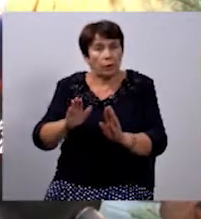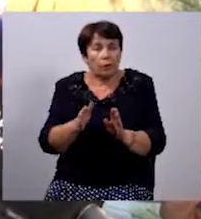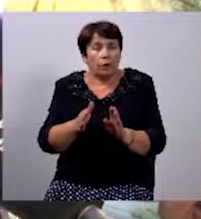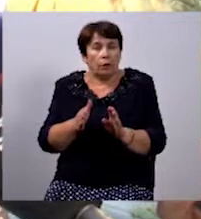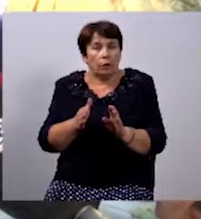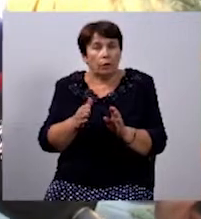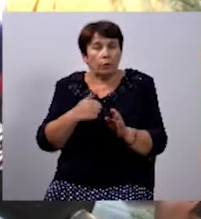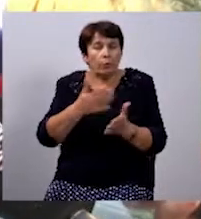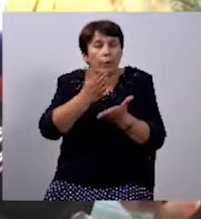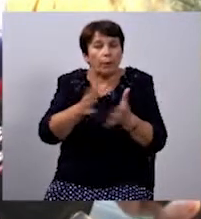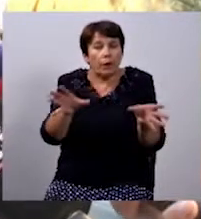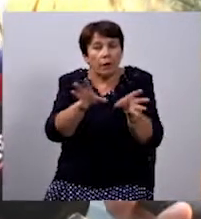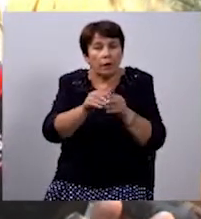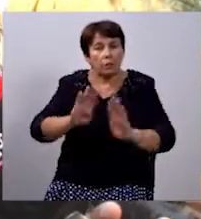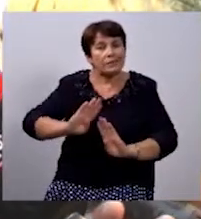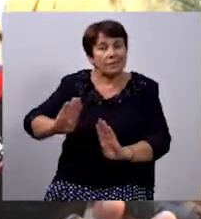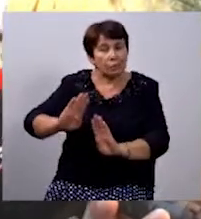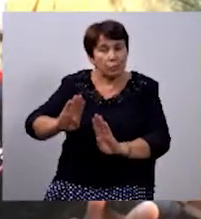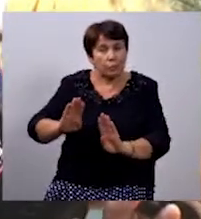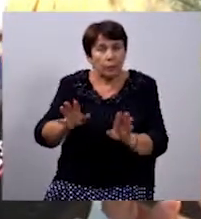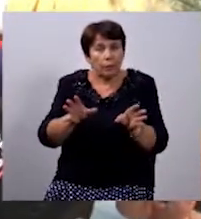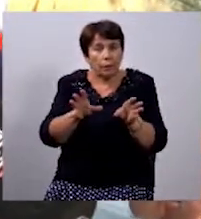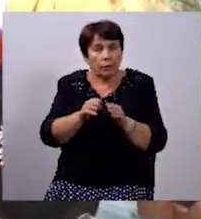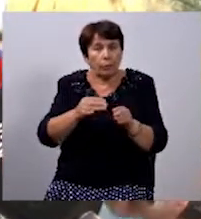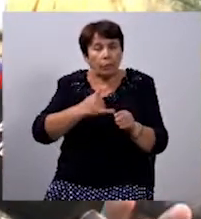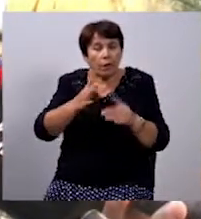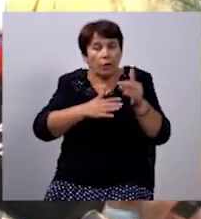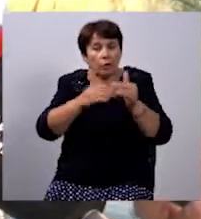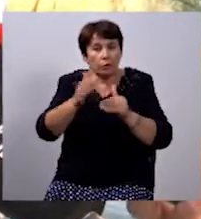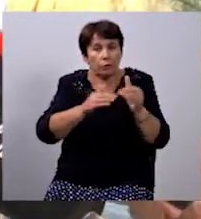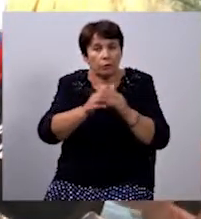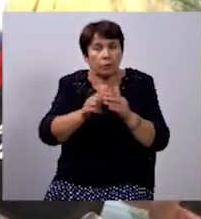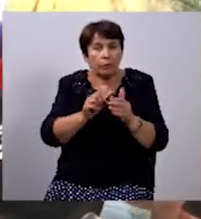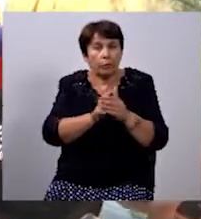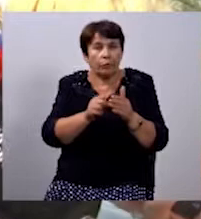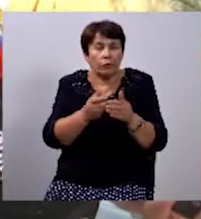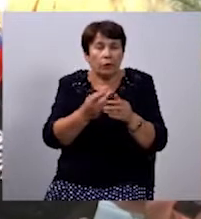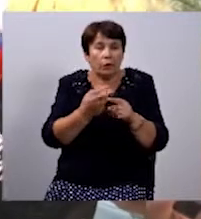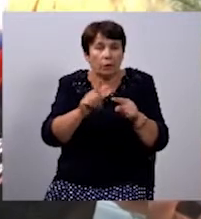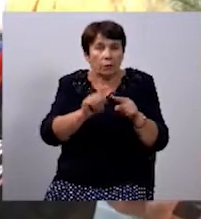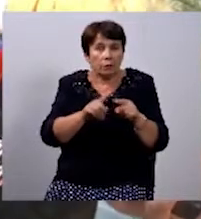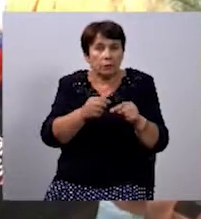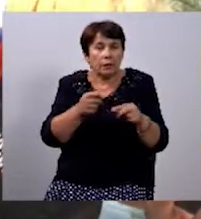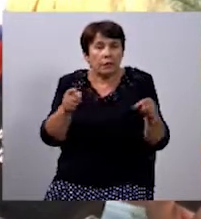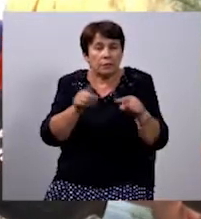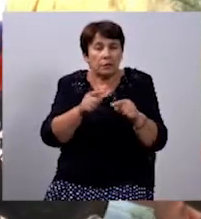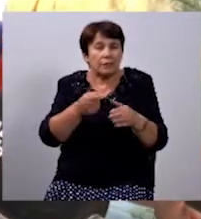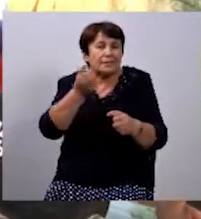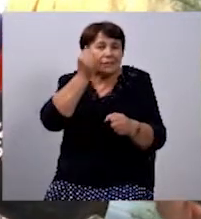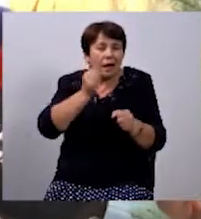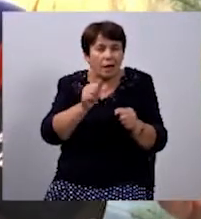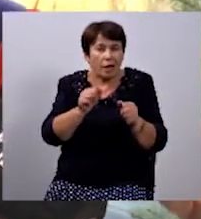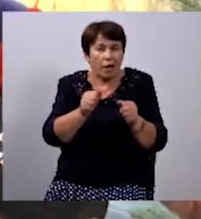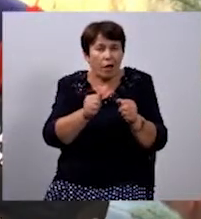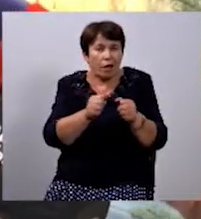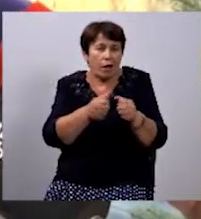Ми перебували з моїми заступниками, в мене в руках був піротехнічний засіб, так звана страйкбольна граната. Те,